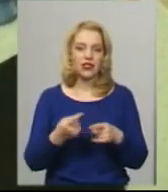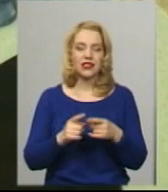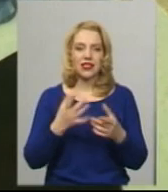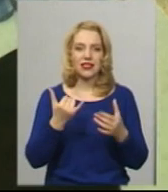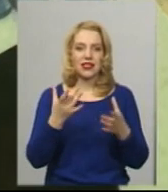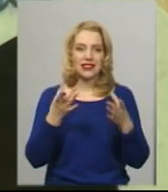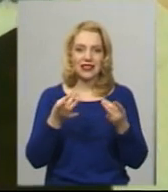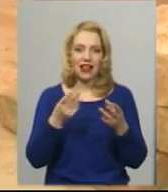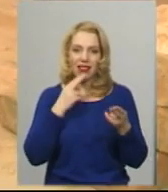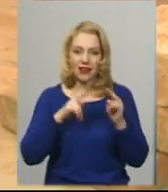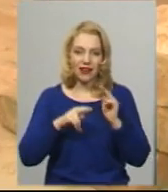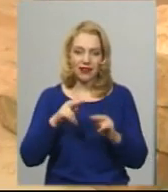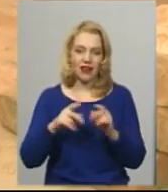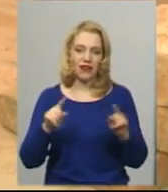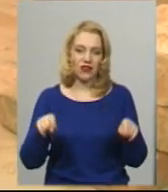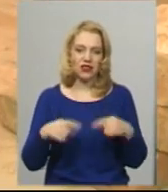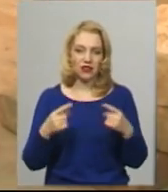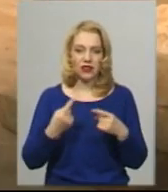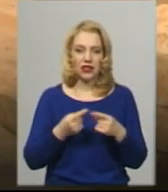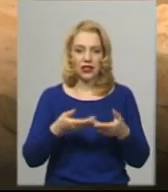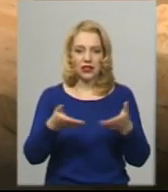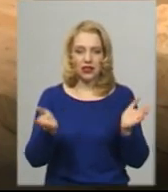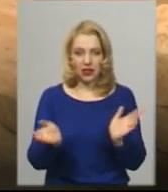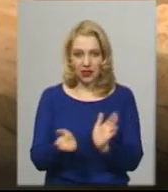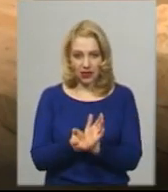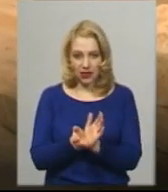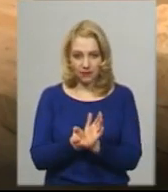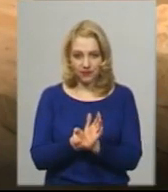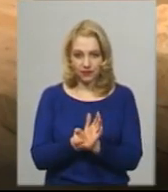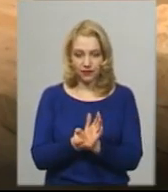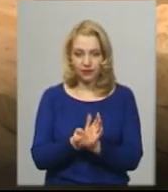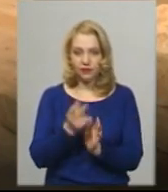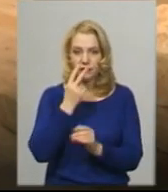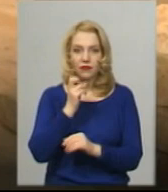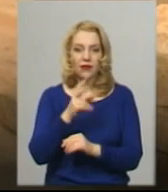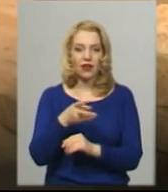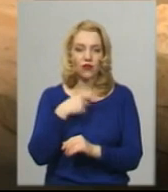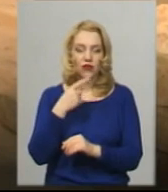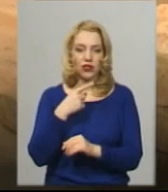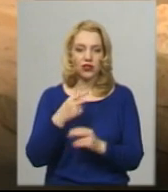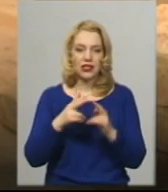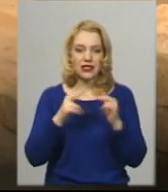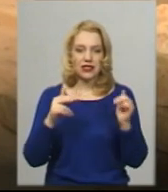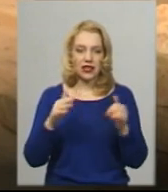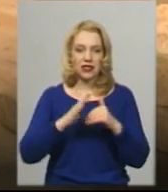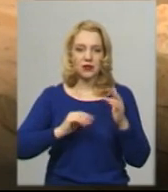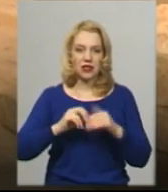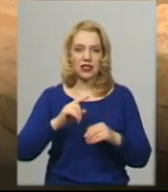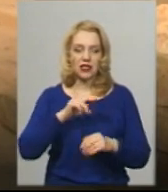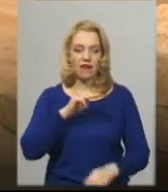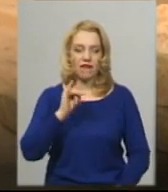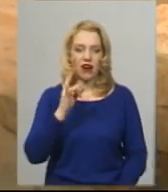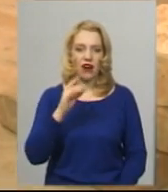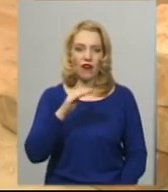склеєна і відреставрована. Це тарілка, судячи з того, що кажуть наші замкові спеціалісти по фарфору, це